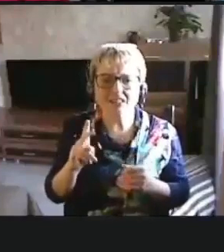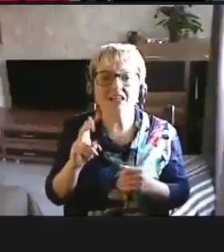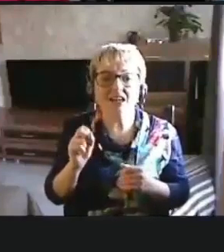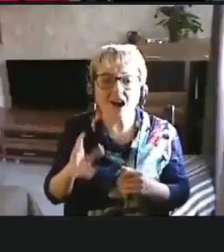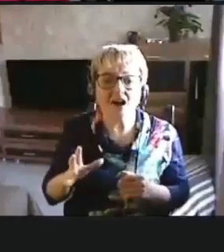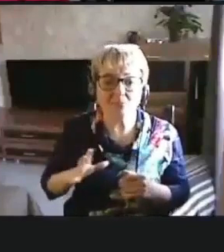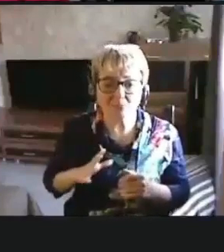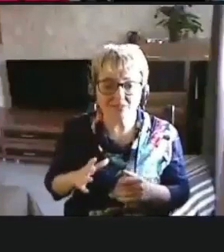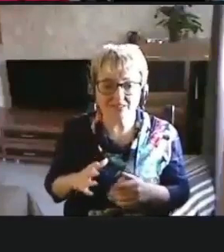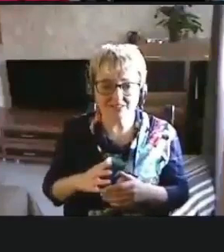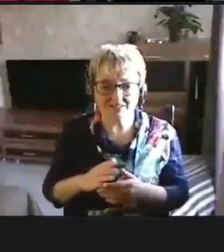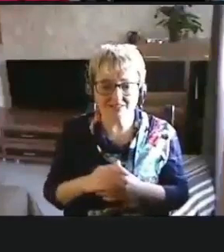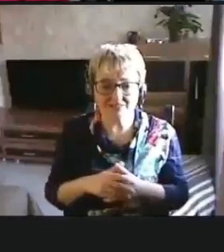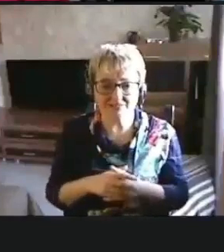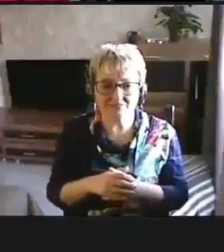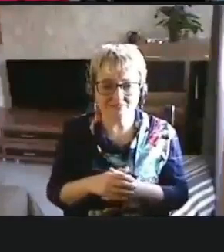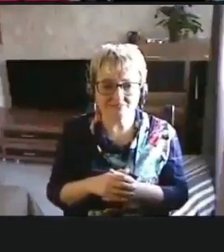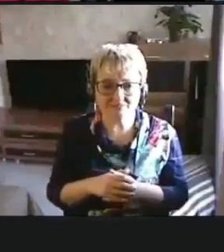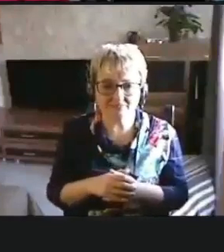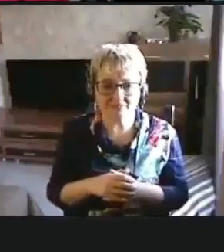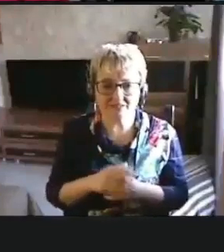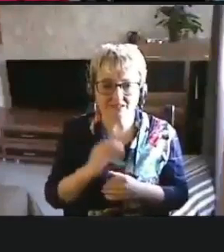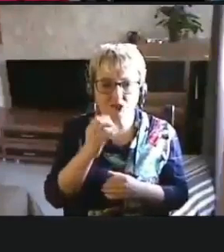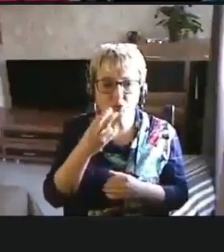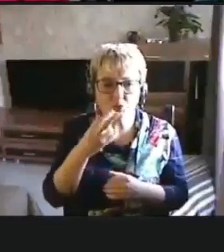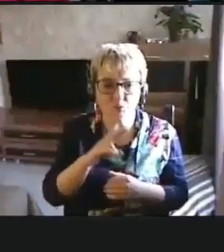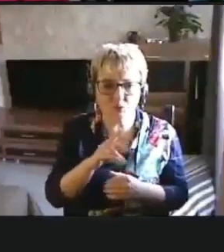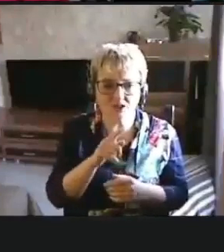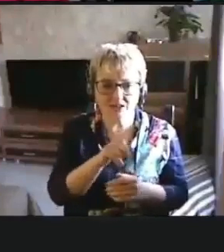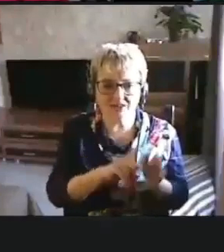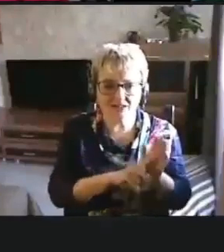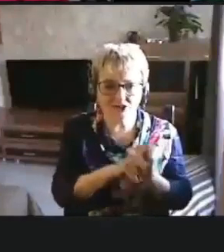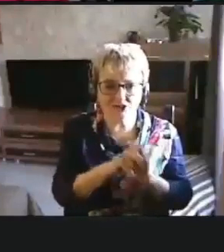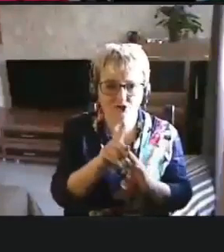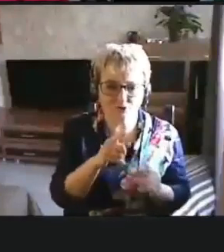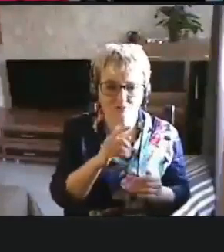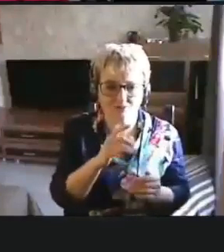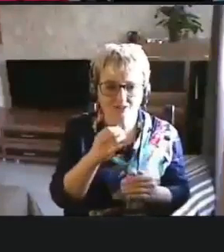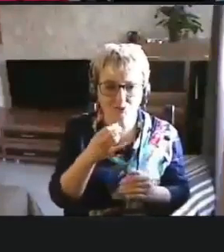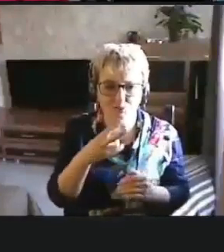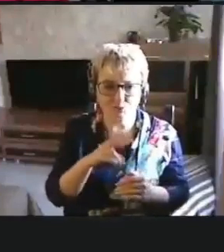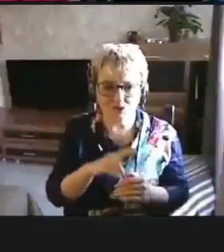быть? Так, Юля, на чем с тебя?